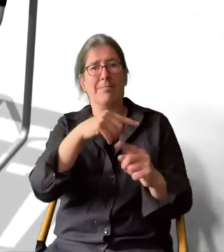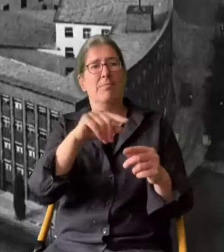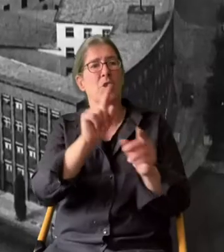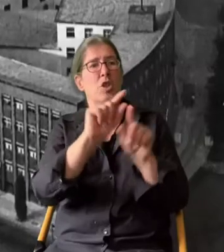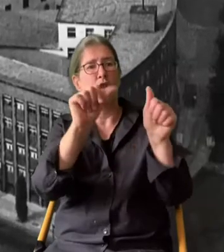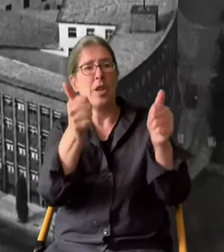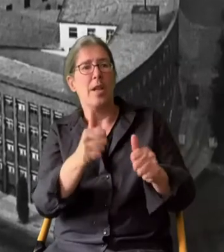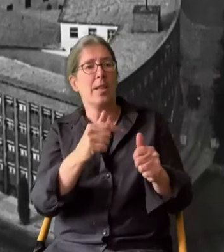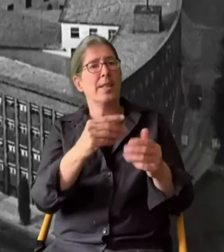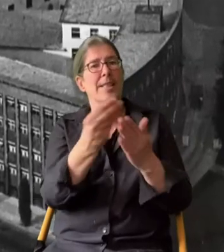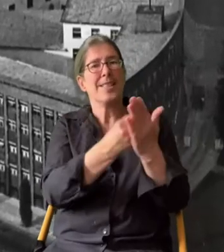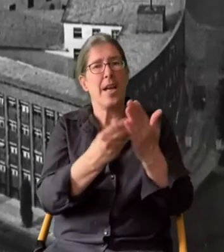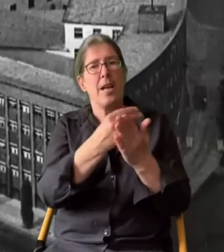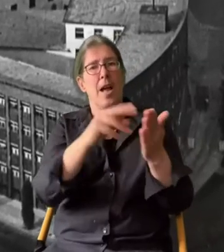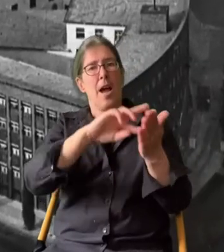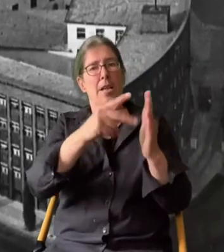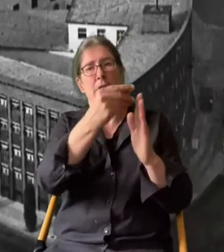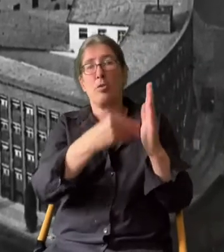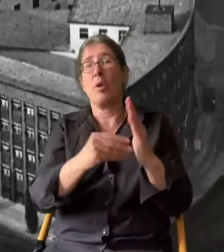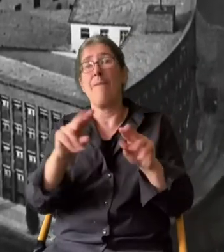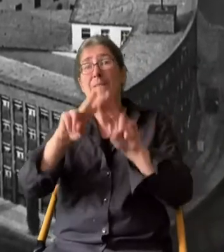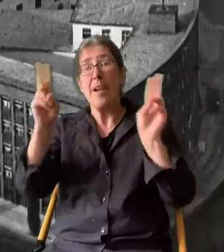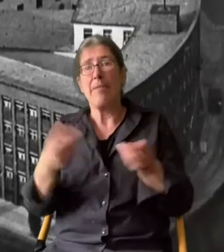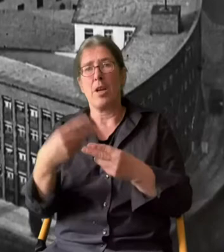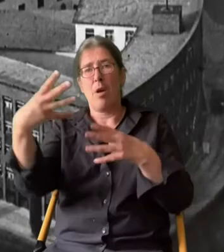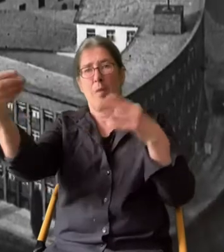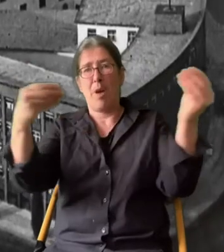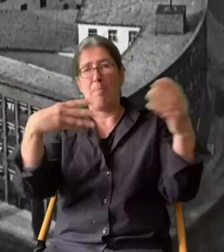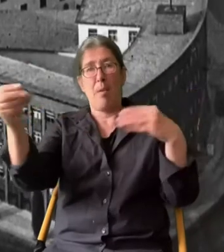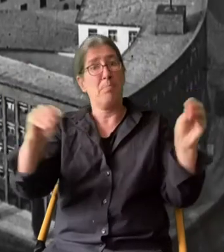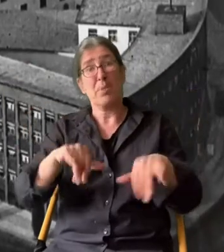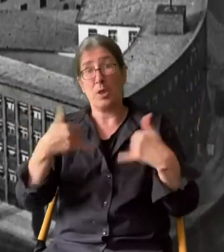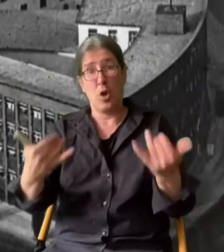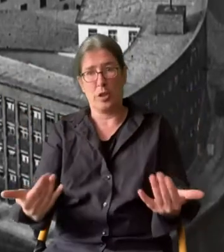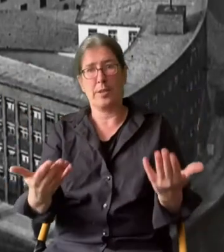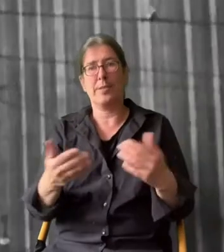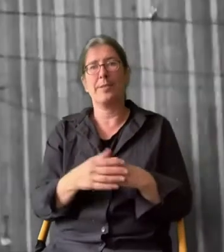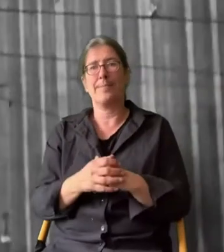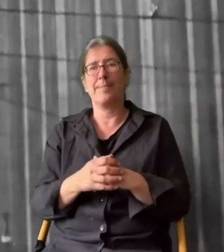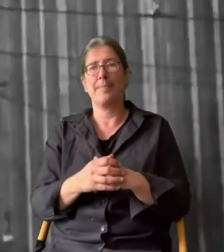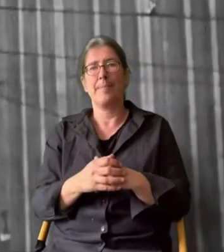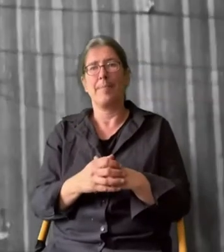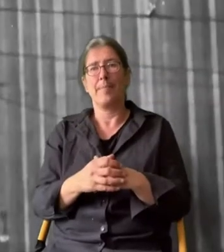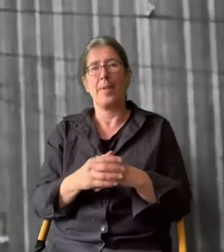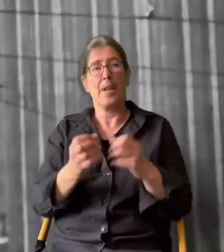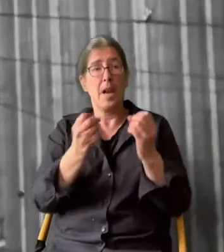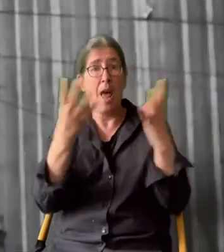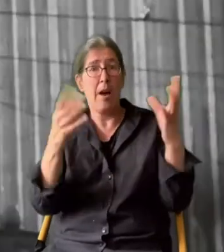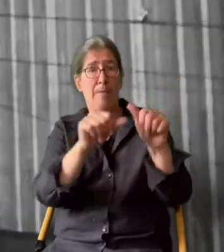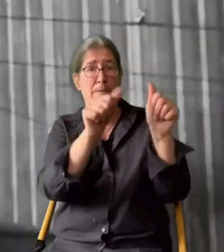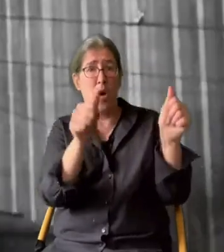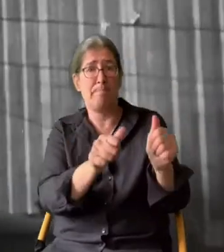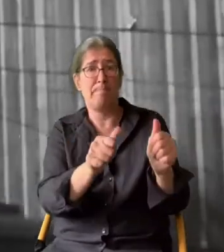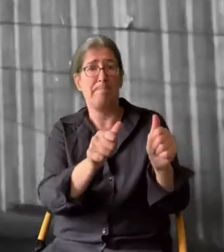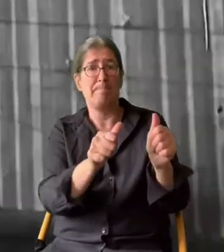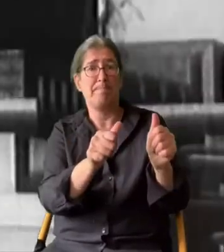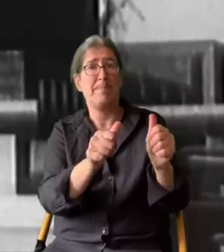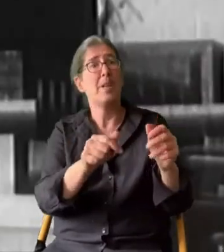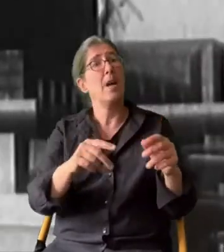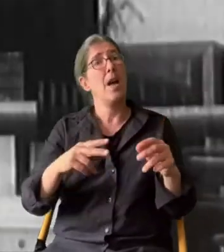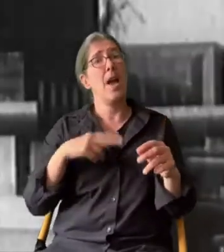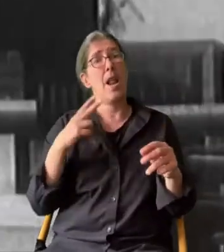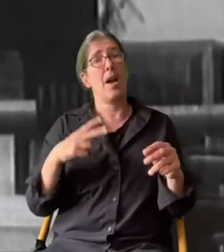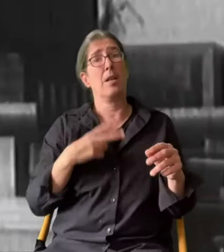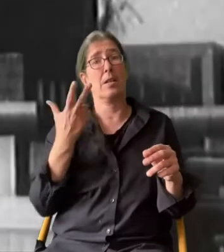Hier wird der Stil von Design und Architektur entwickelt, der weltweit Nachahmer findet. Bis heute. Klare Formen,